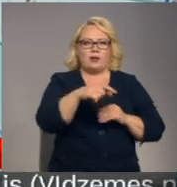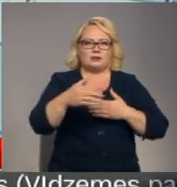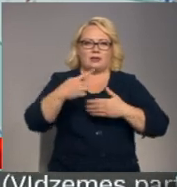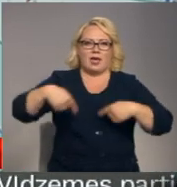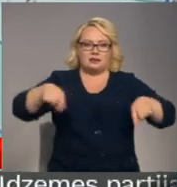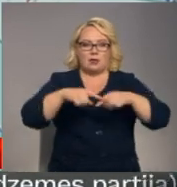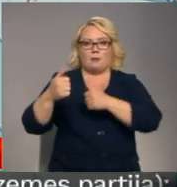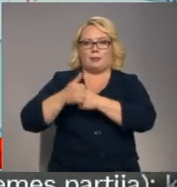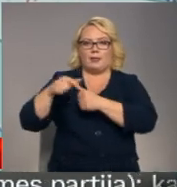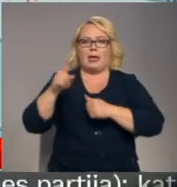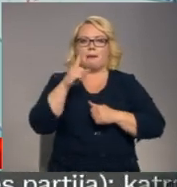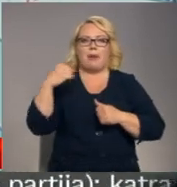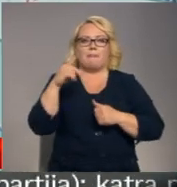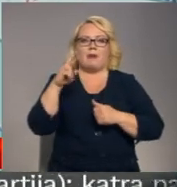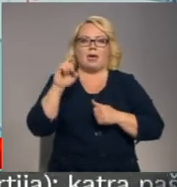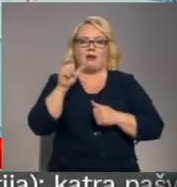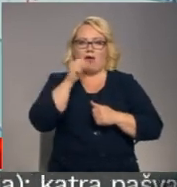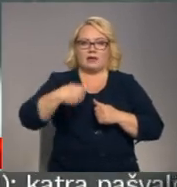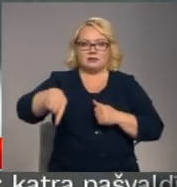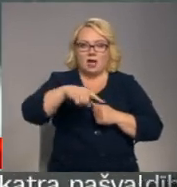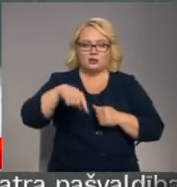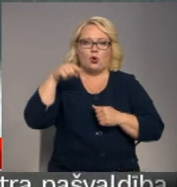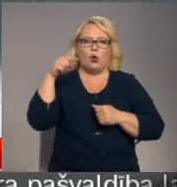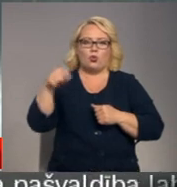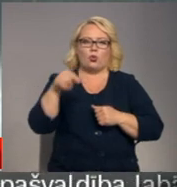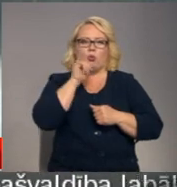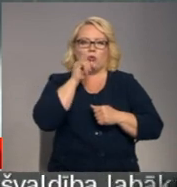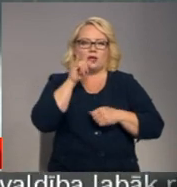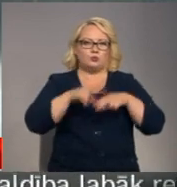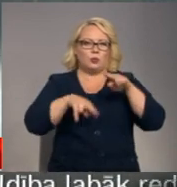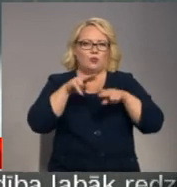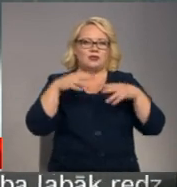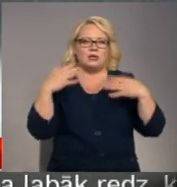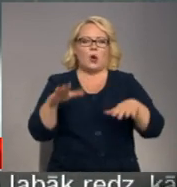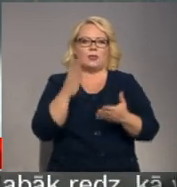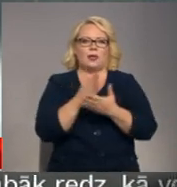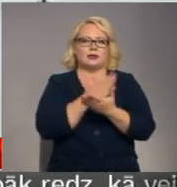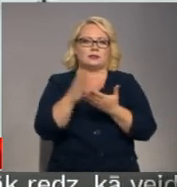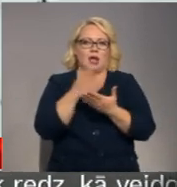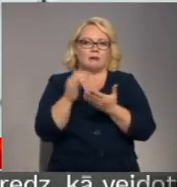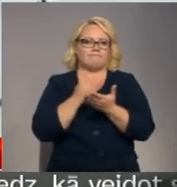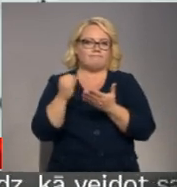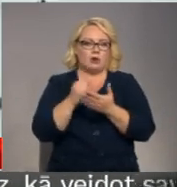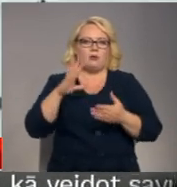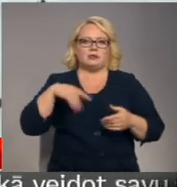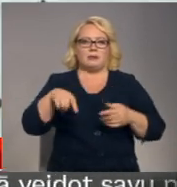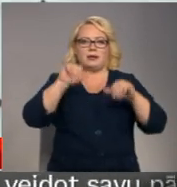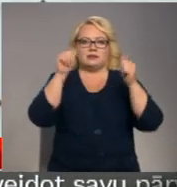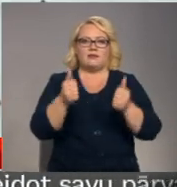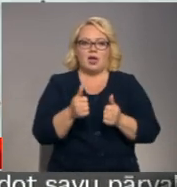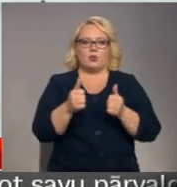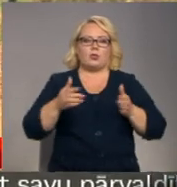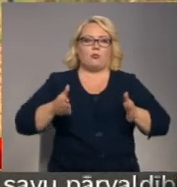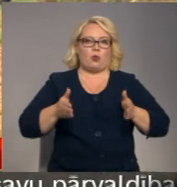netālu parkā ir te pēr ezers, kur pirms vairākiem gadiem hidrotehniskās būvis jau tika sakārtotas un pēc tam arī te izveidotu